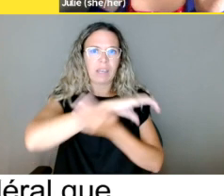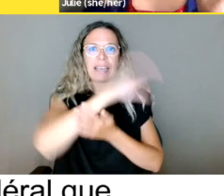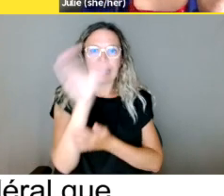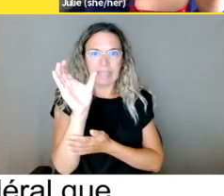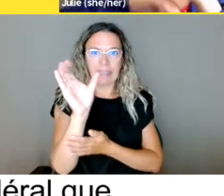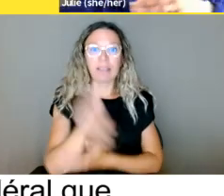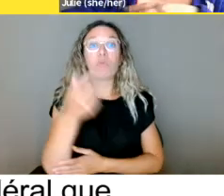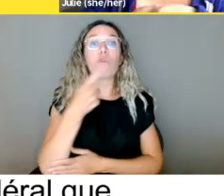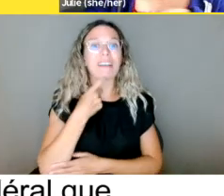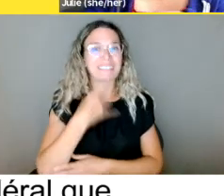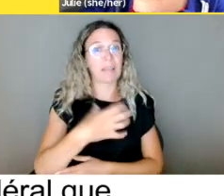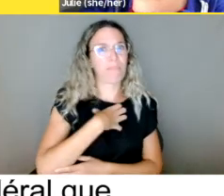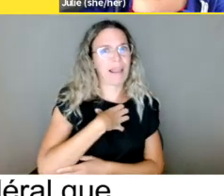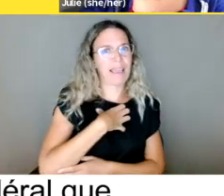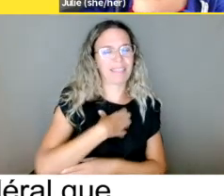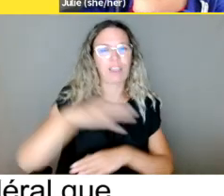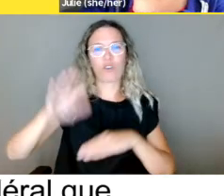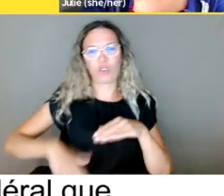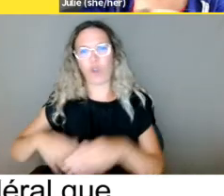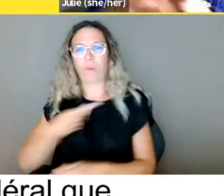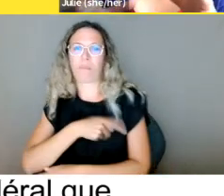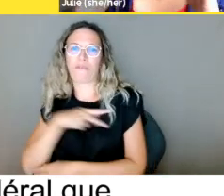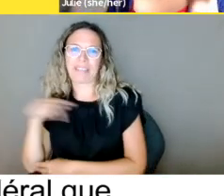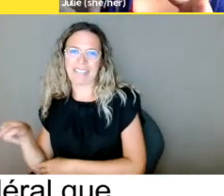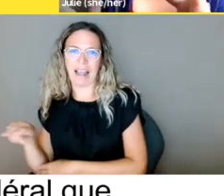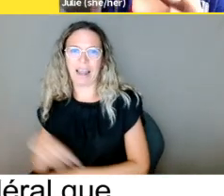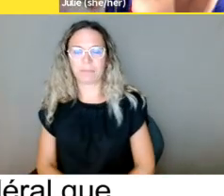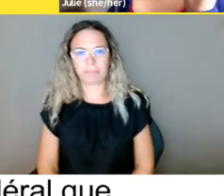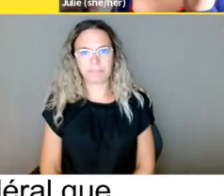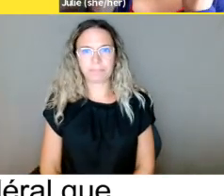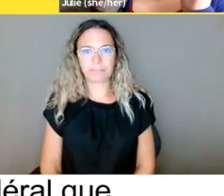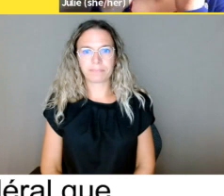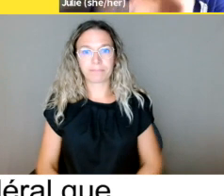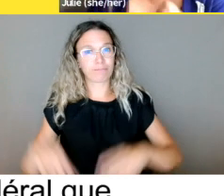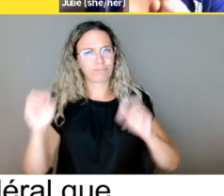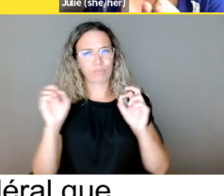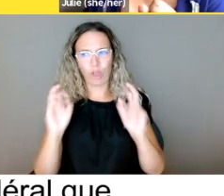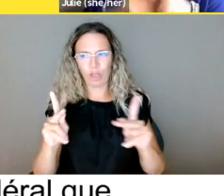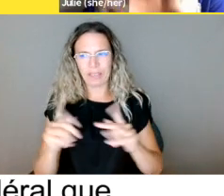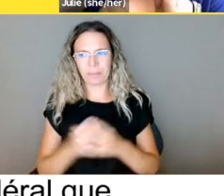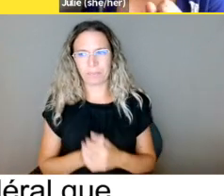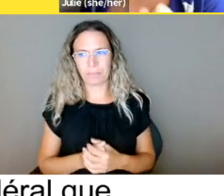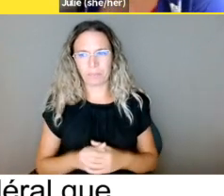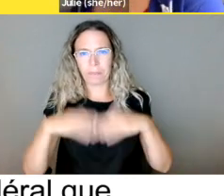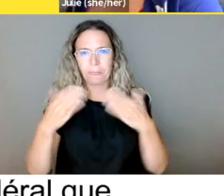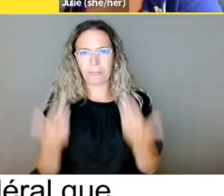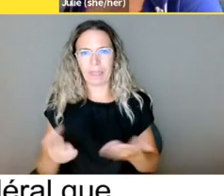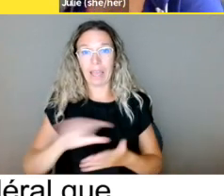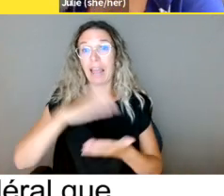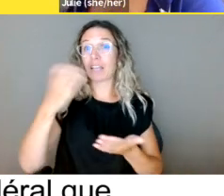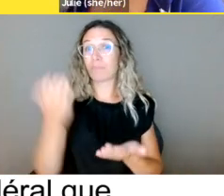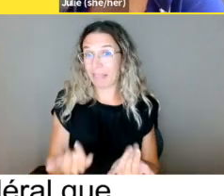sous la Charte canadienne, c'est vraiment plus facile à porter plainte